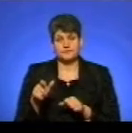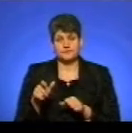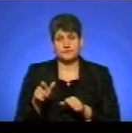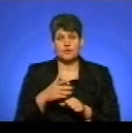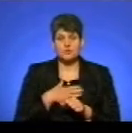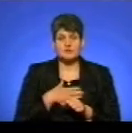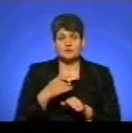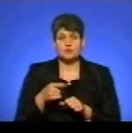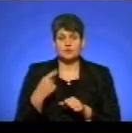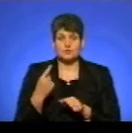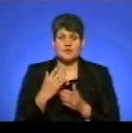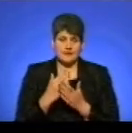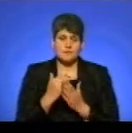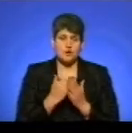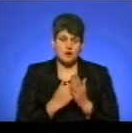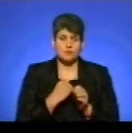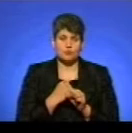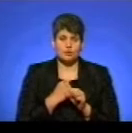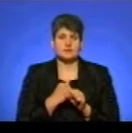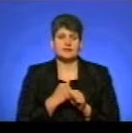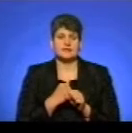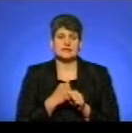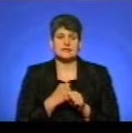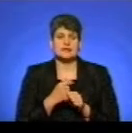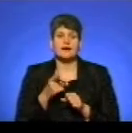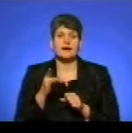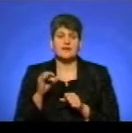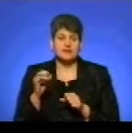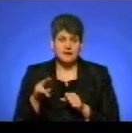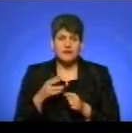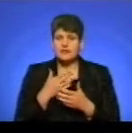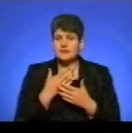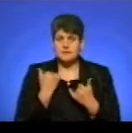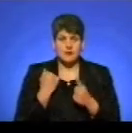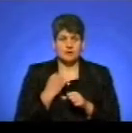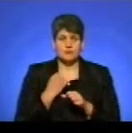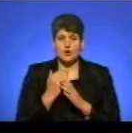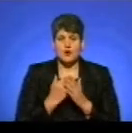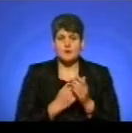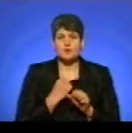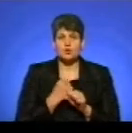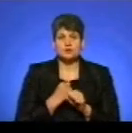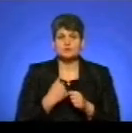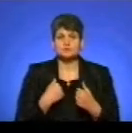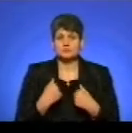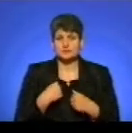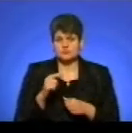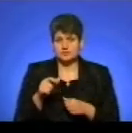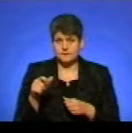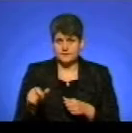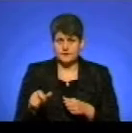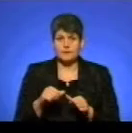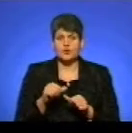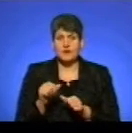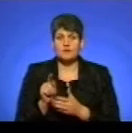В нашій Тернопільській області є програми роботи з кривдниками, на жаль, немає програми роботи з постраждалами. І окремо мають бути програми для дітей.